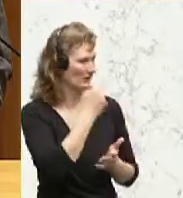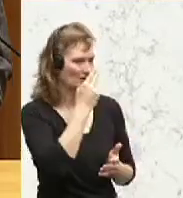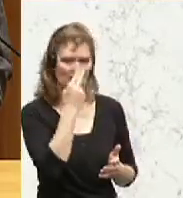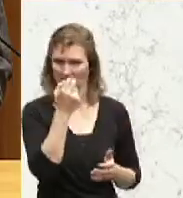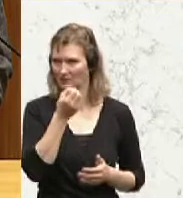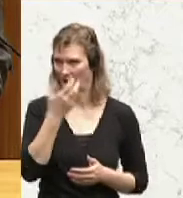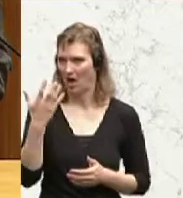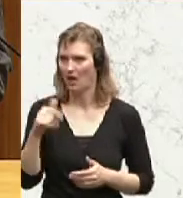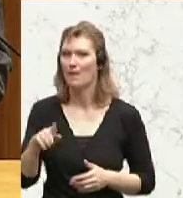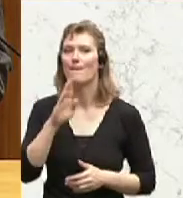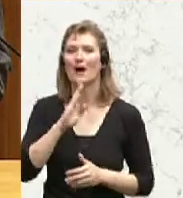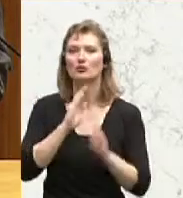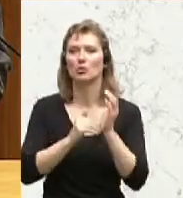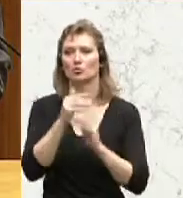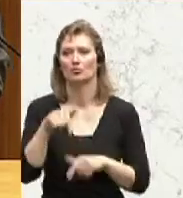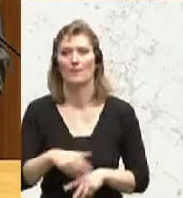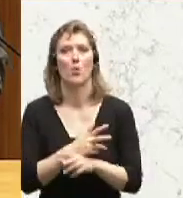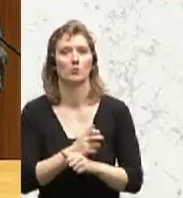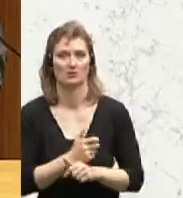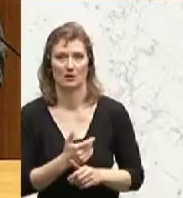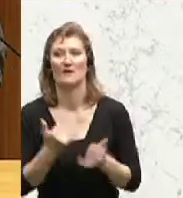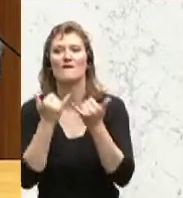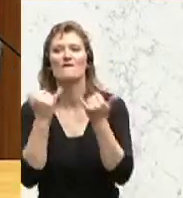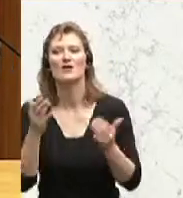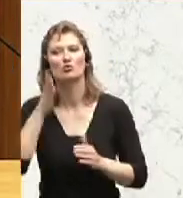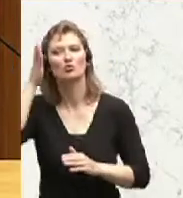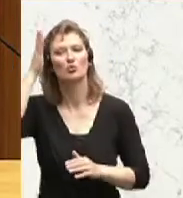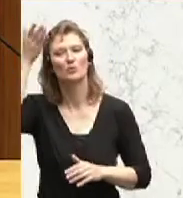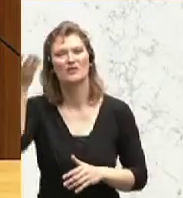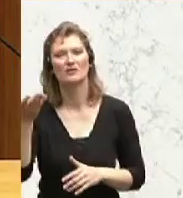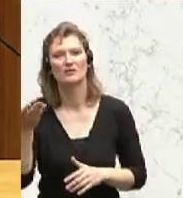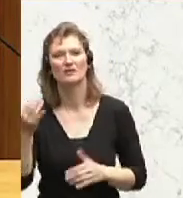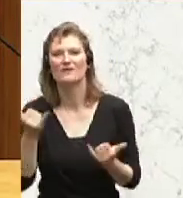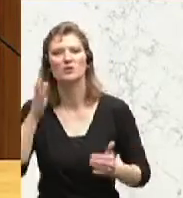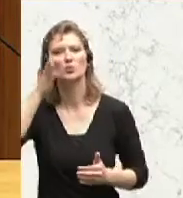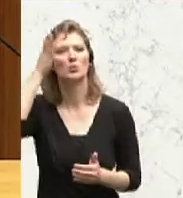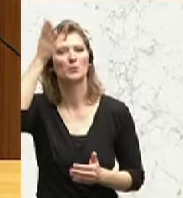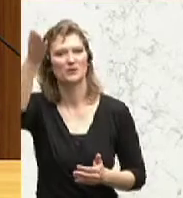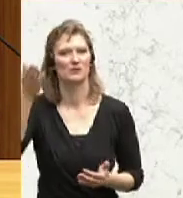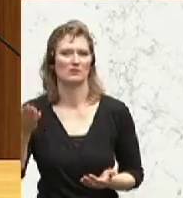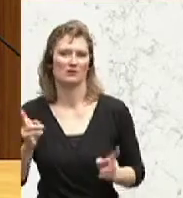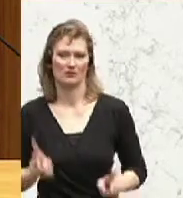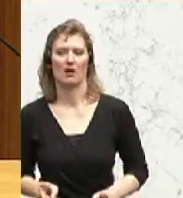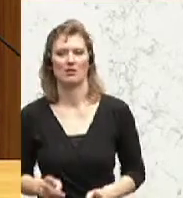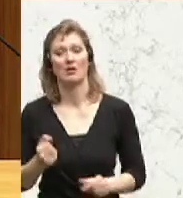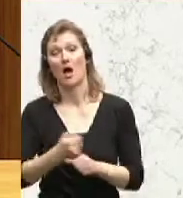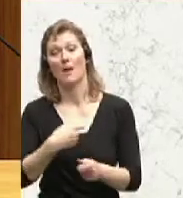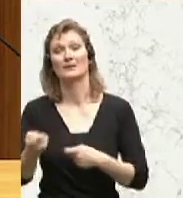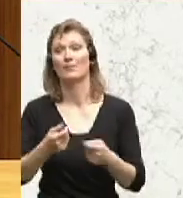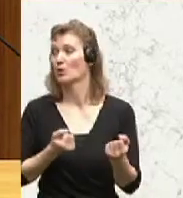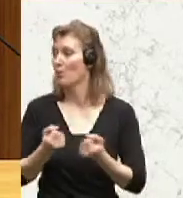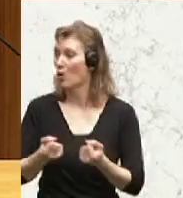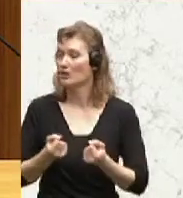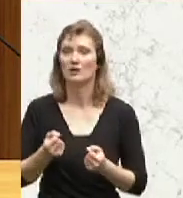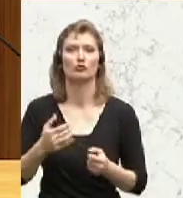Pensionssystem in Österreich hauptsächlich darauf in Zukunft fußen kann, wenn wir die Arbeitsmarktpolitik in den Griff